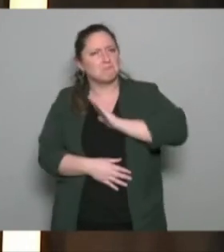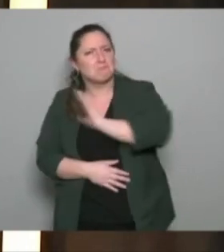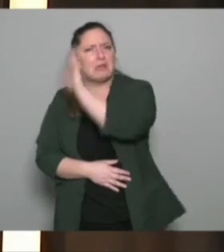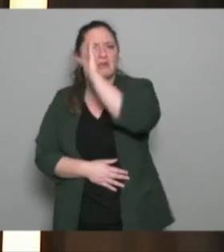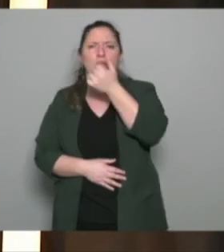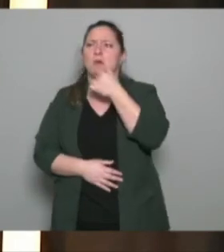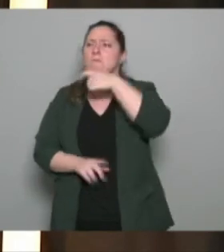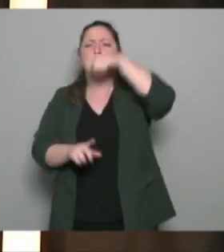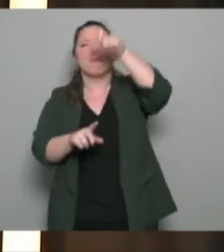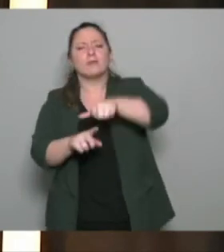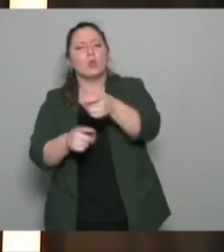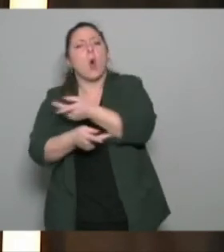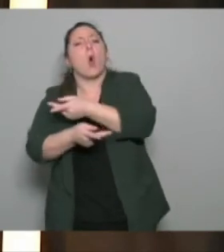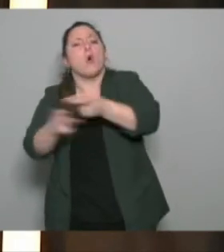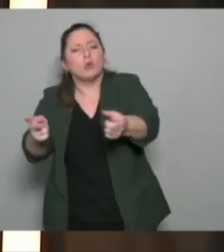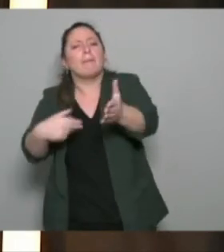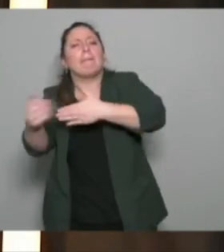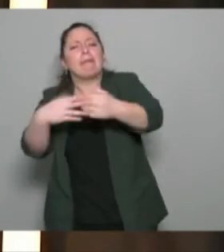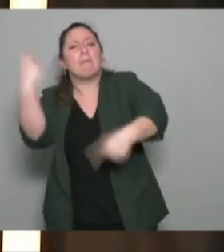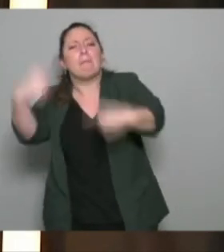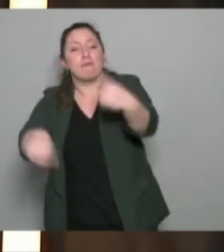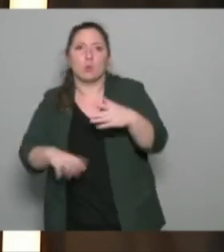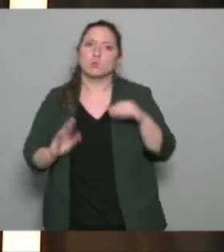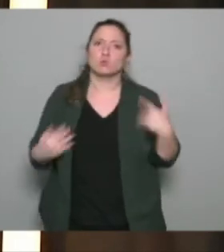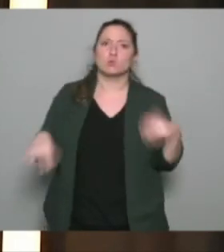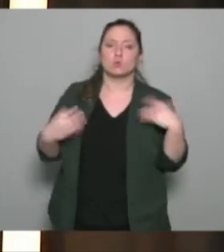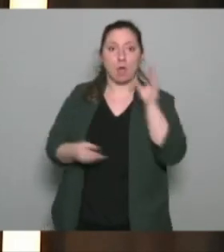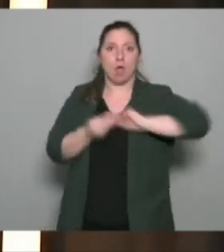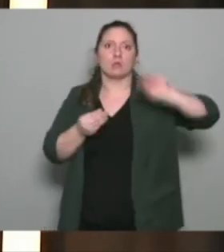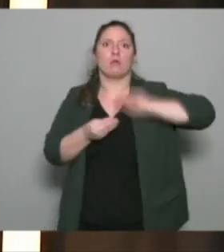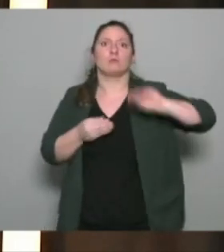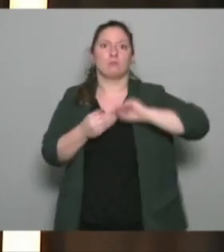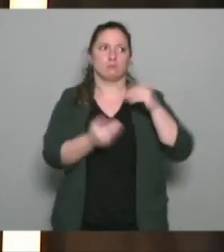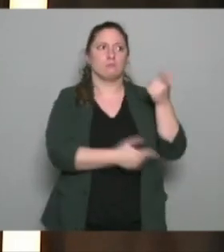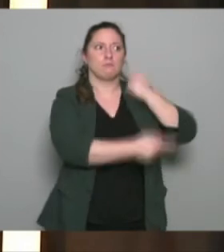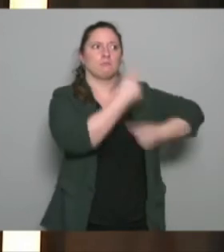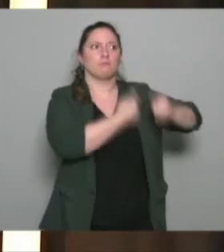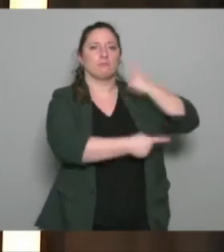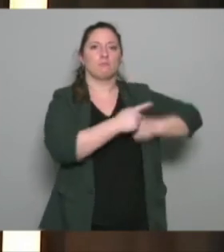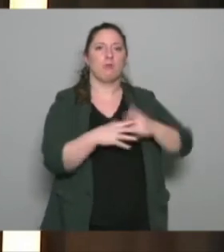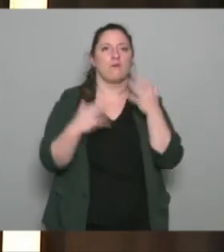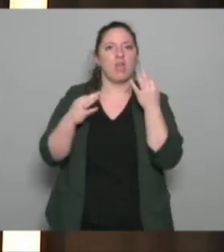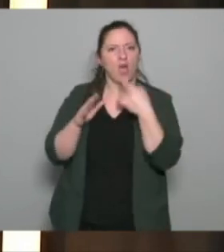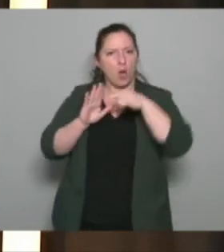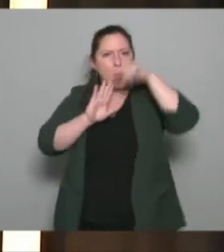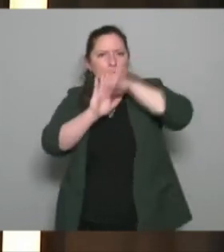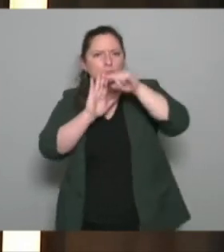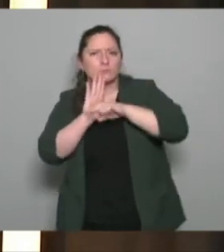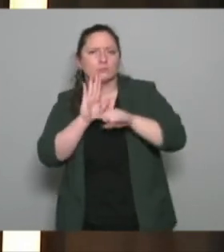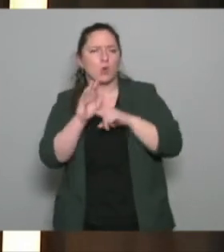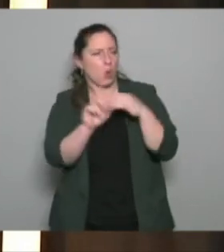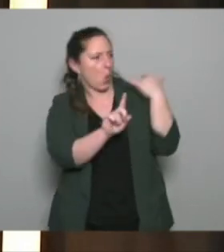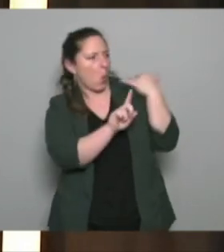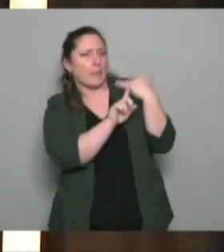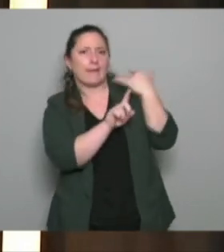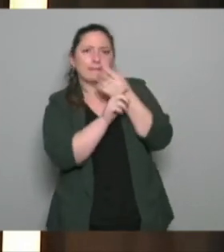à telle profession et d'ailleurs il y pas mal de questions là-dessus il y eu des questions là-dessus c'est-à-dire le contexte réglementaire on a